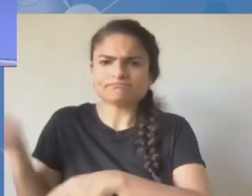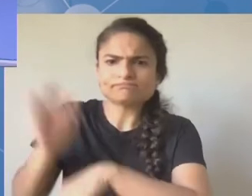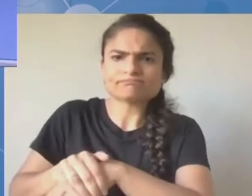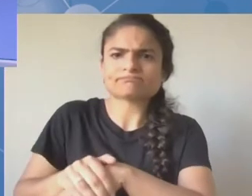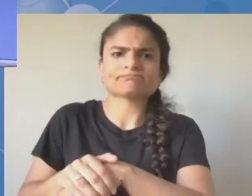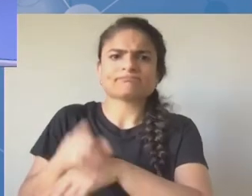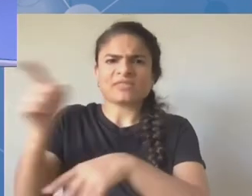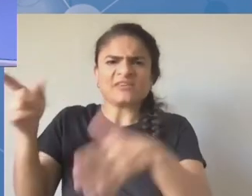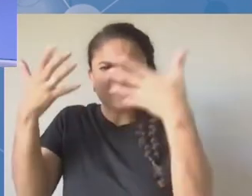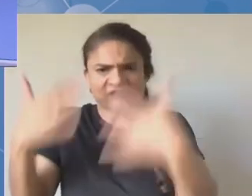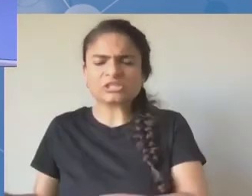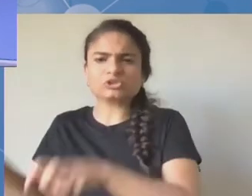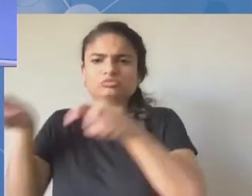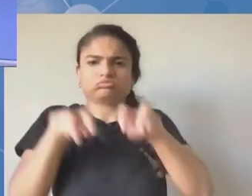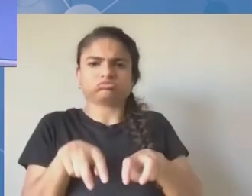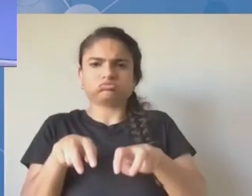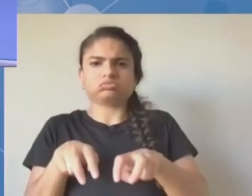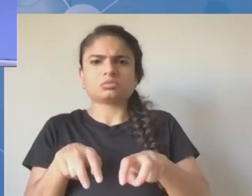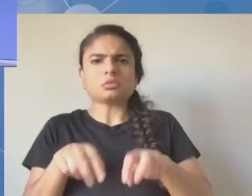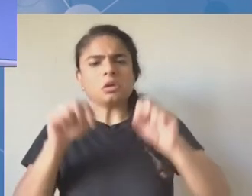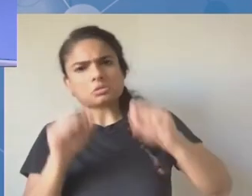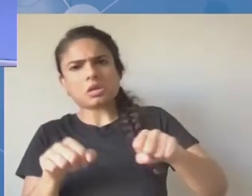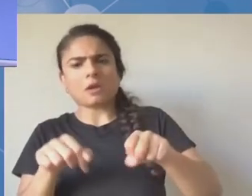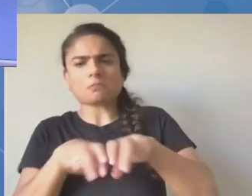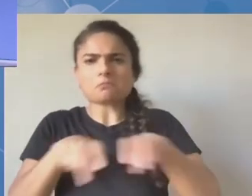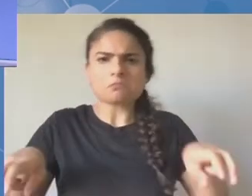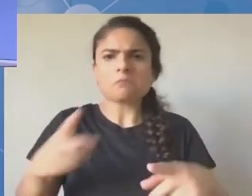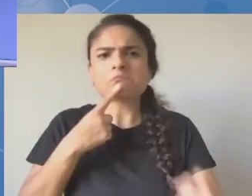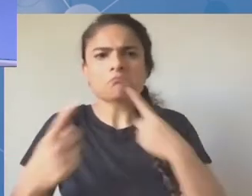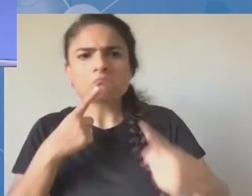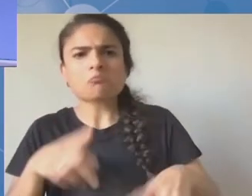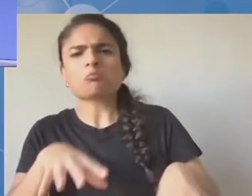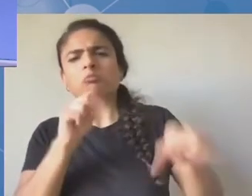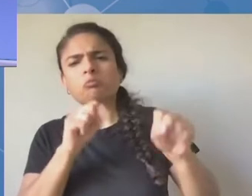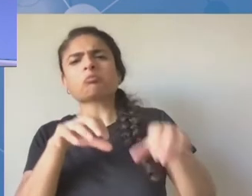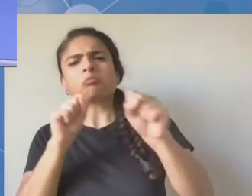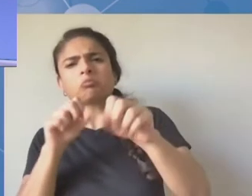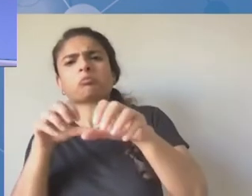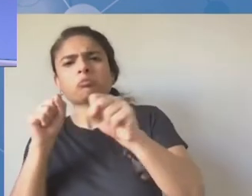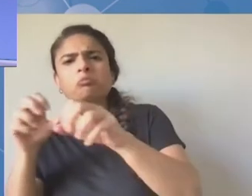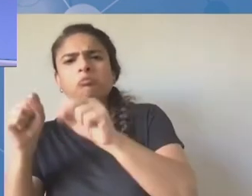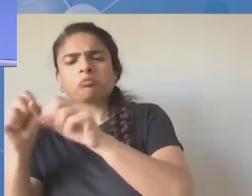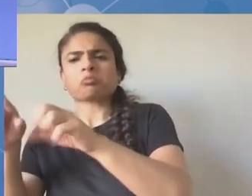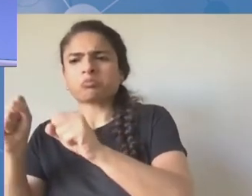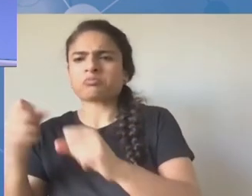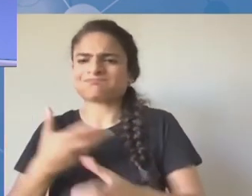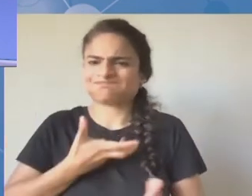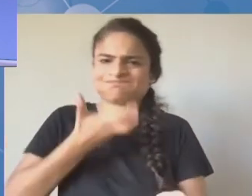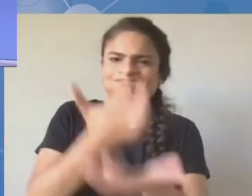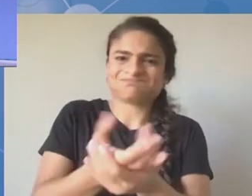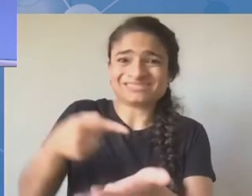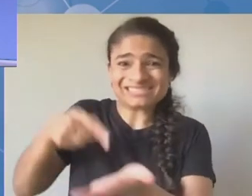panelach, tak aby na bieżąco uczestniczyć w dyskusjach i aby także ich głosy były